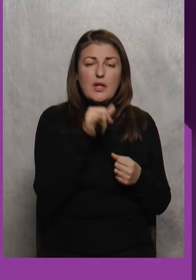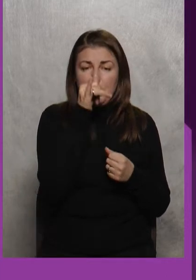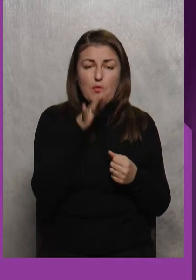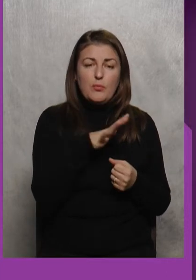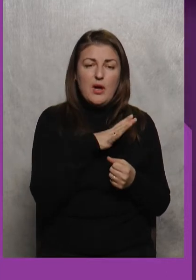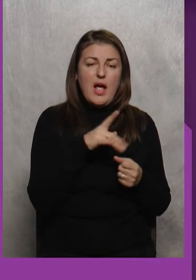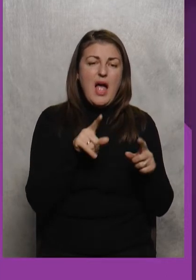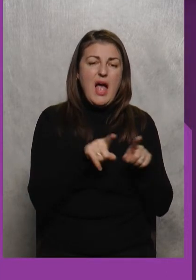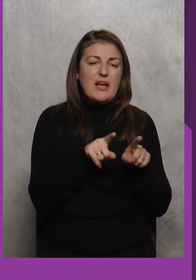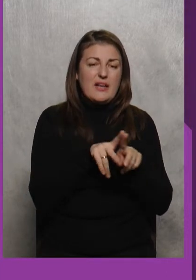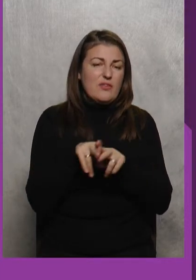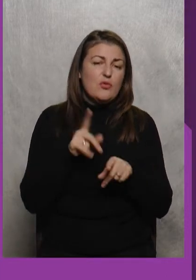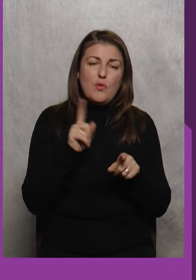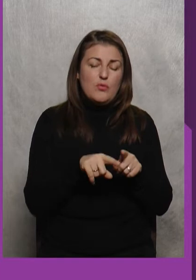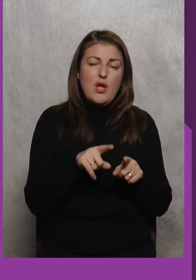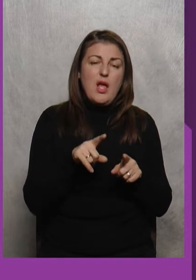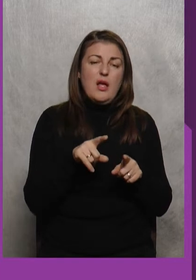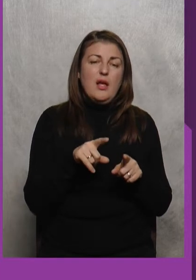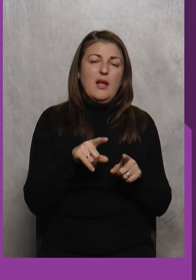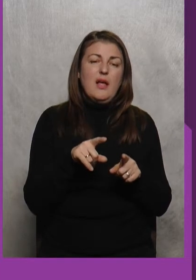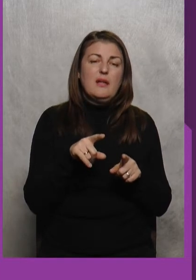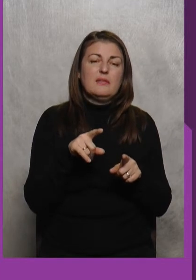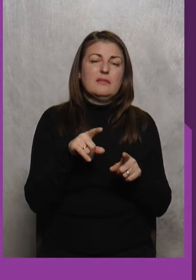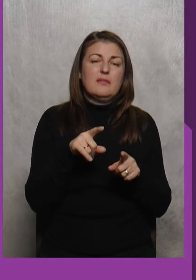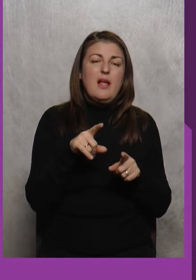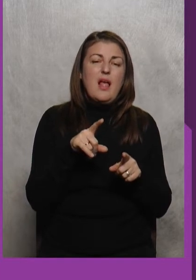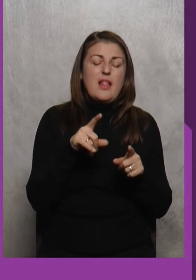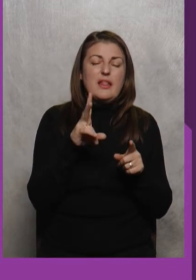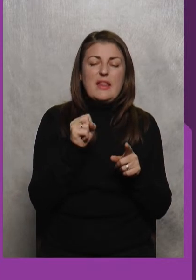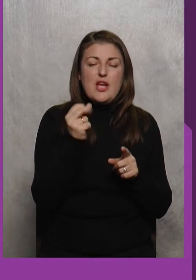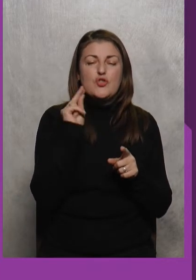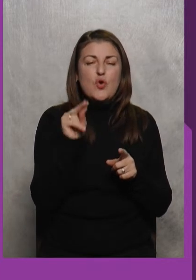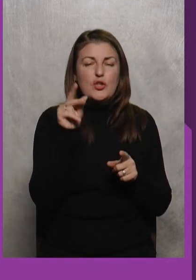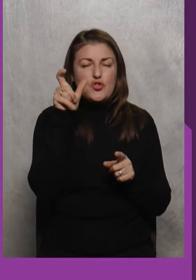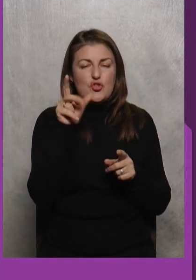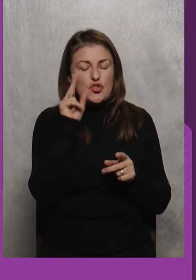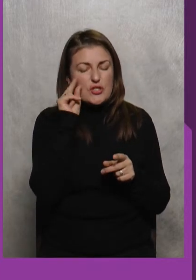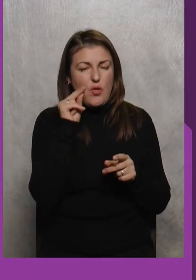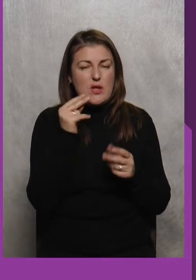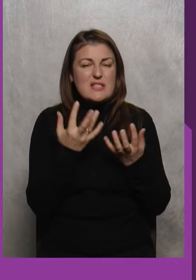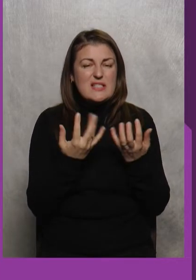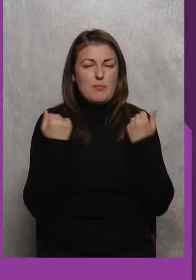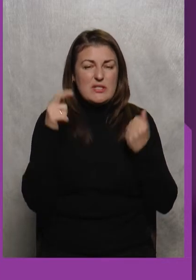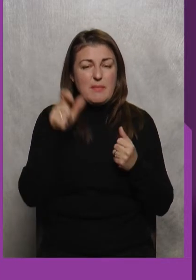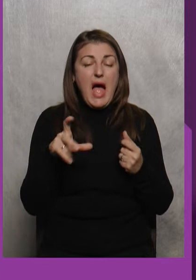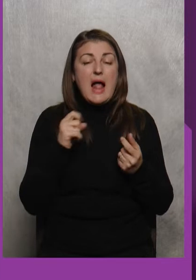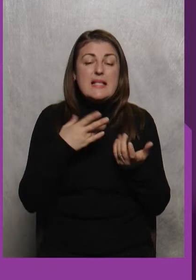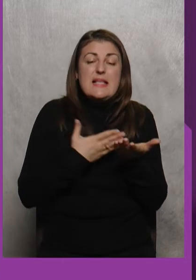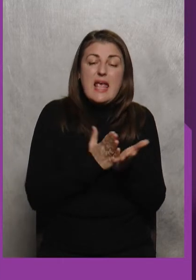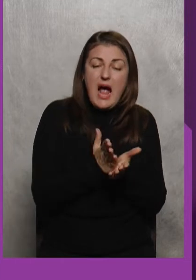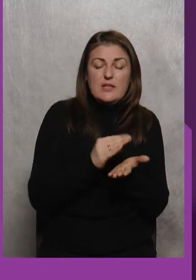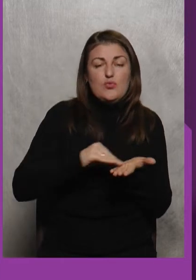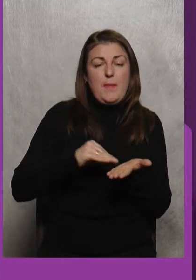рівні Тому Чорне число Спортсменів Але За якістю Записується Як він Перемог